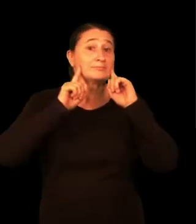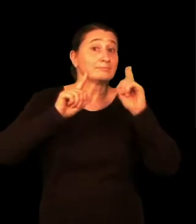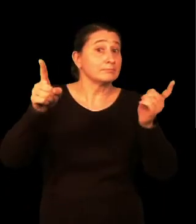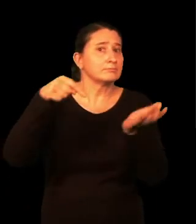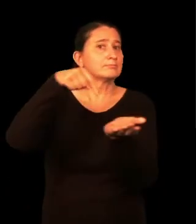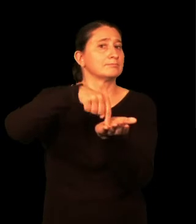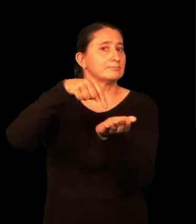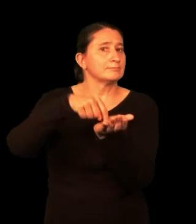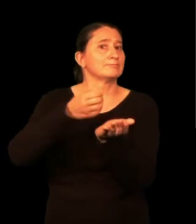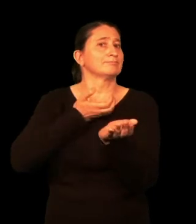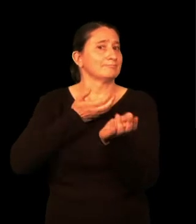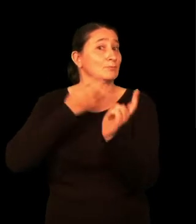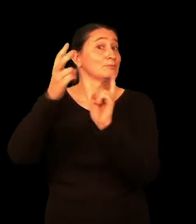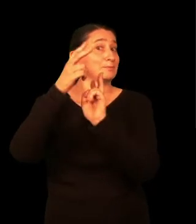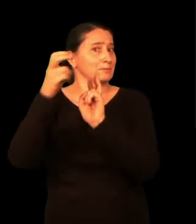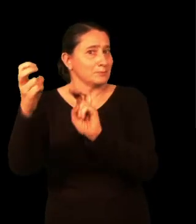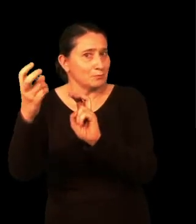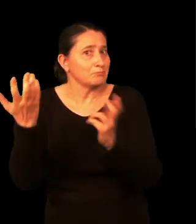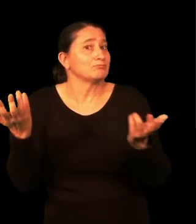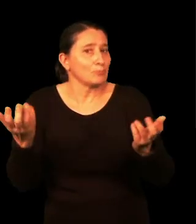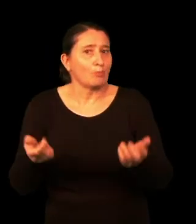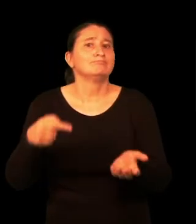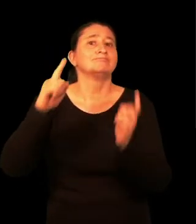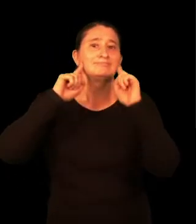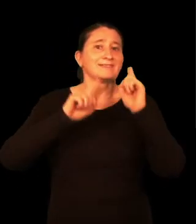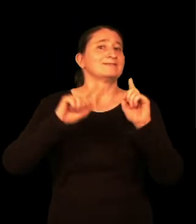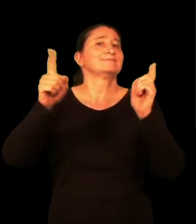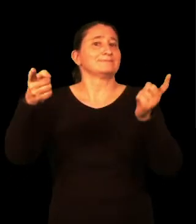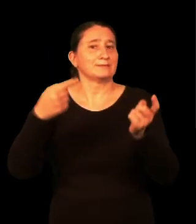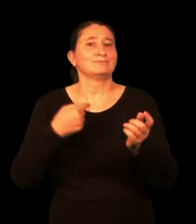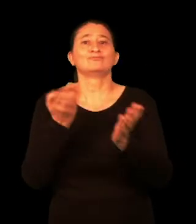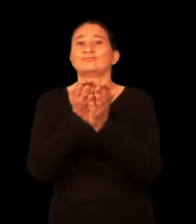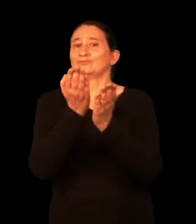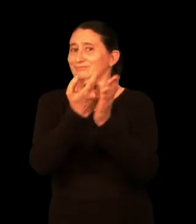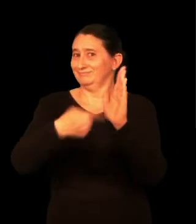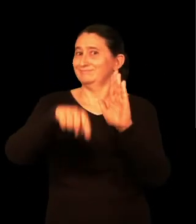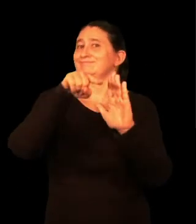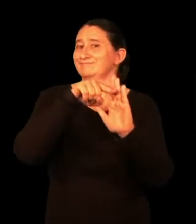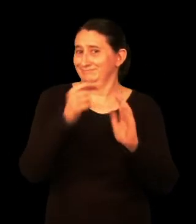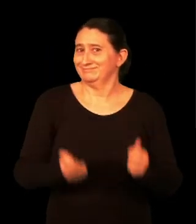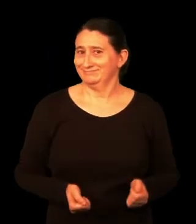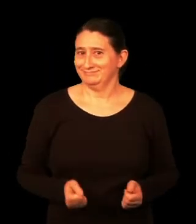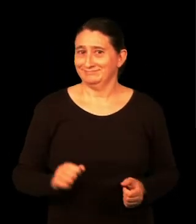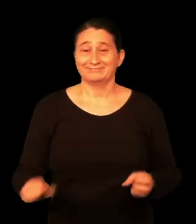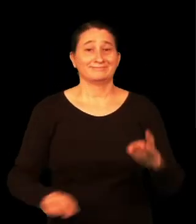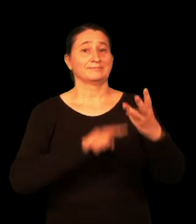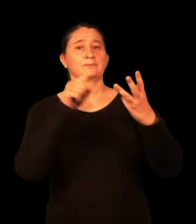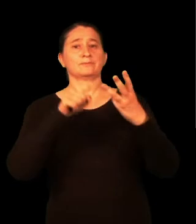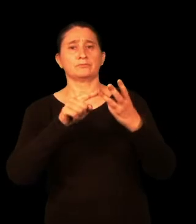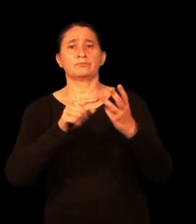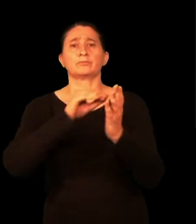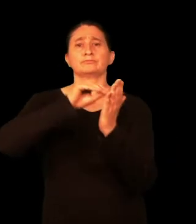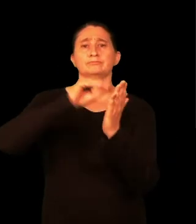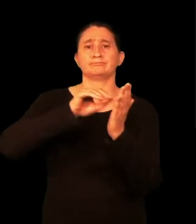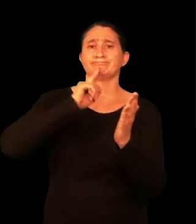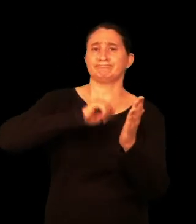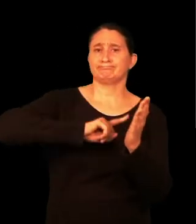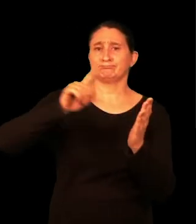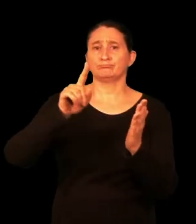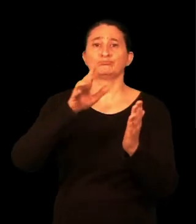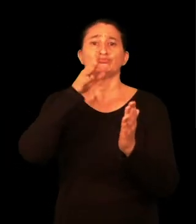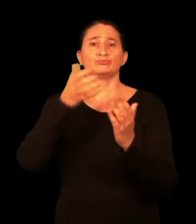Udal zer genkazuan. Edo izena eman duzun ikastaroen kazuan. Errekurtso bat,